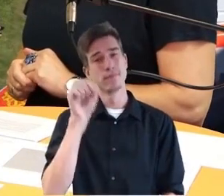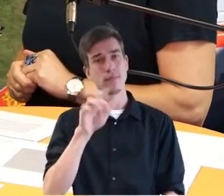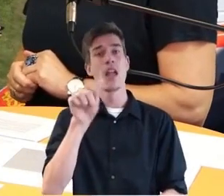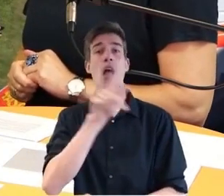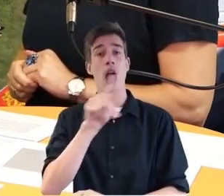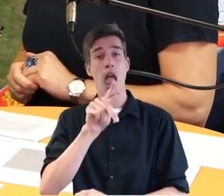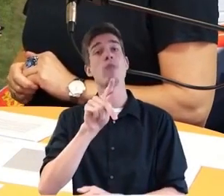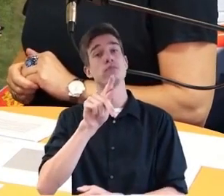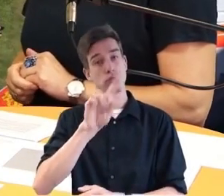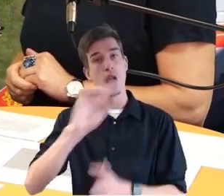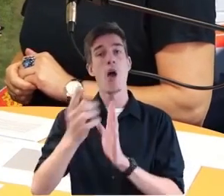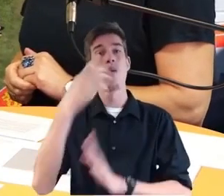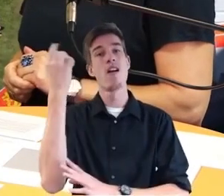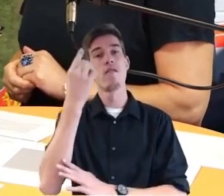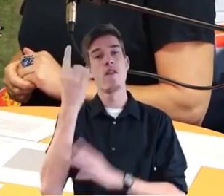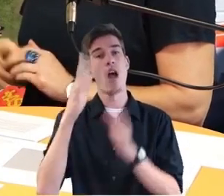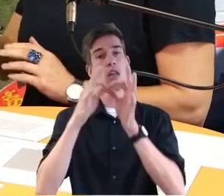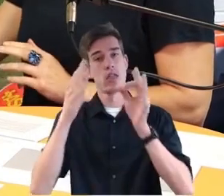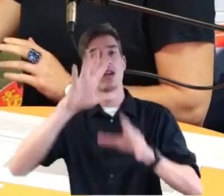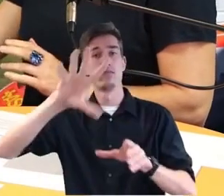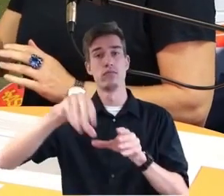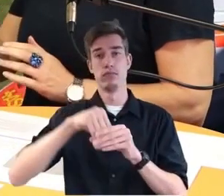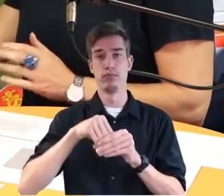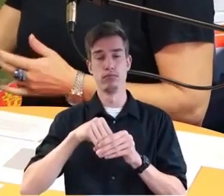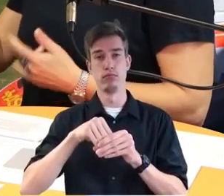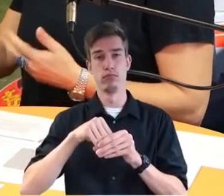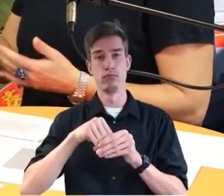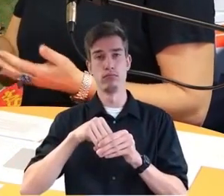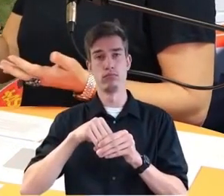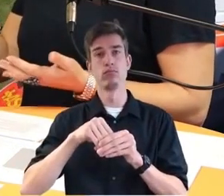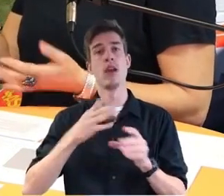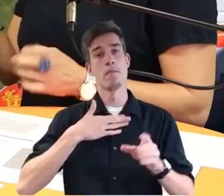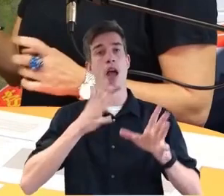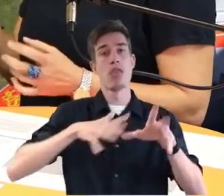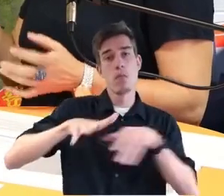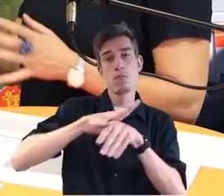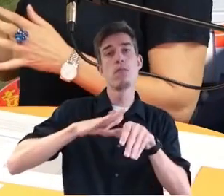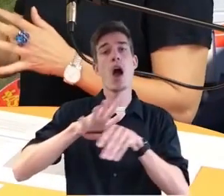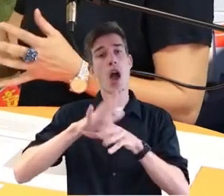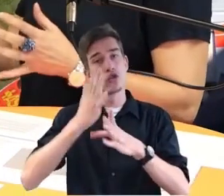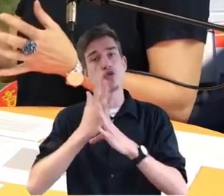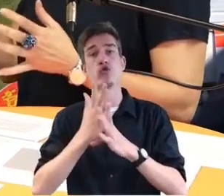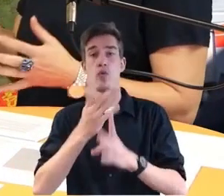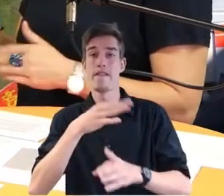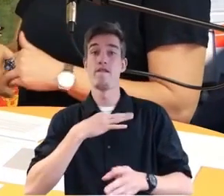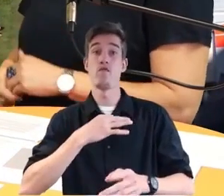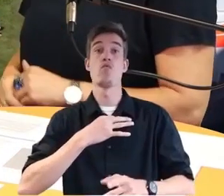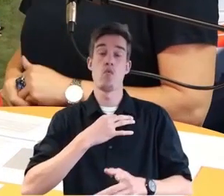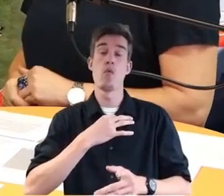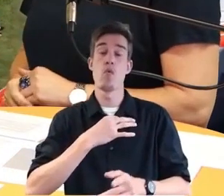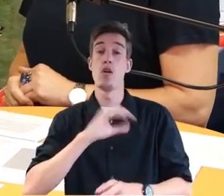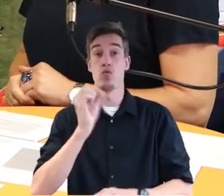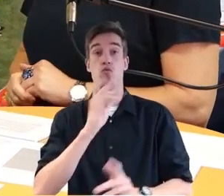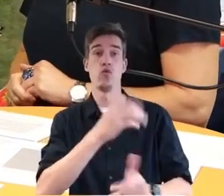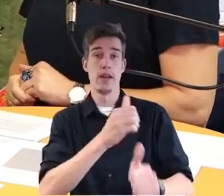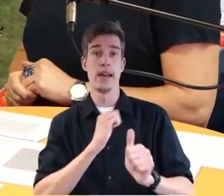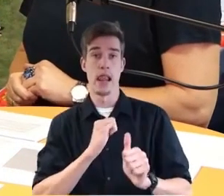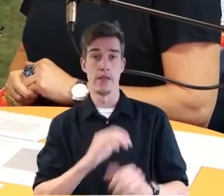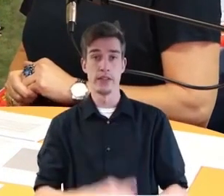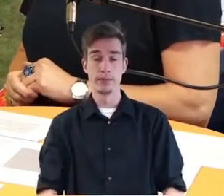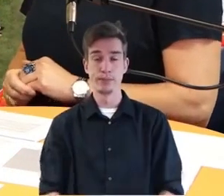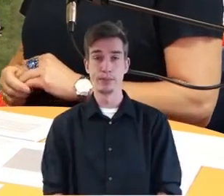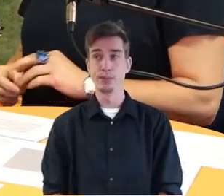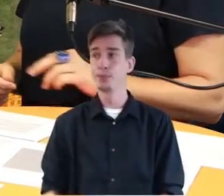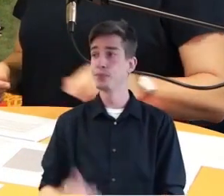eingebunden in unseren Bereich, also in unsere Warnung von Seiten des Bundes, oder?